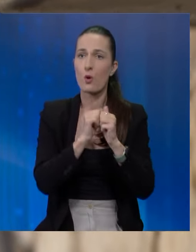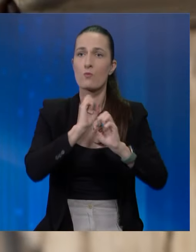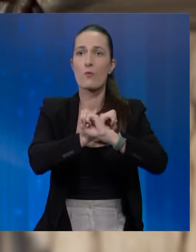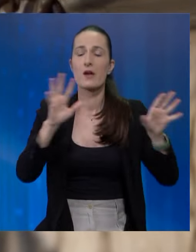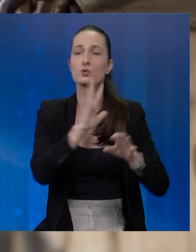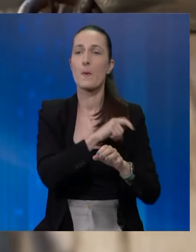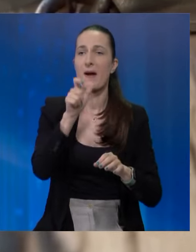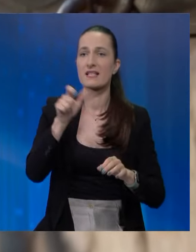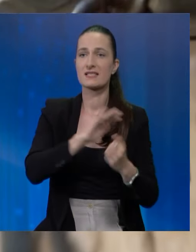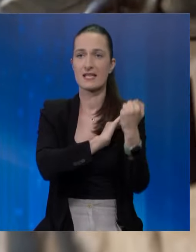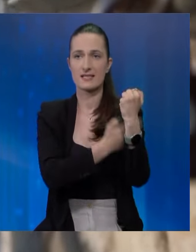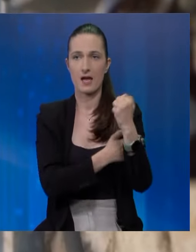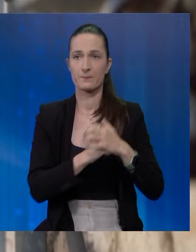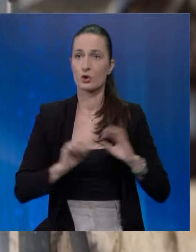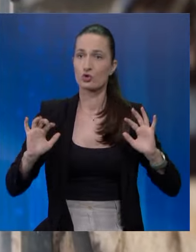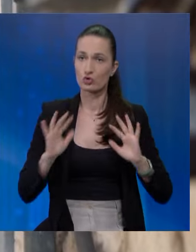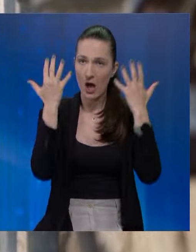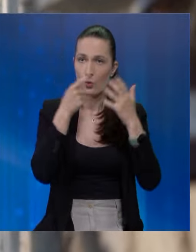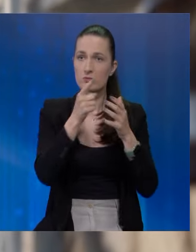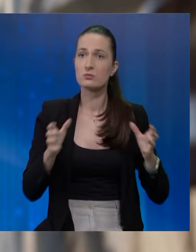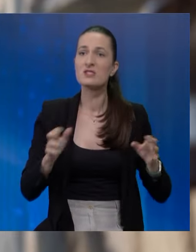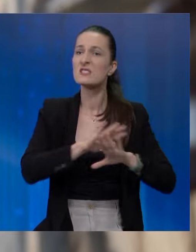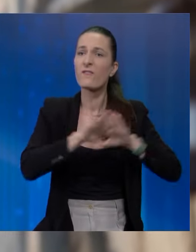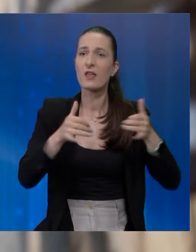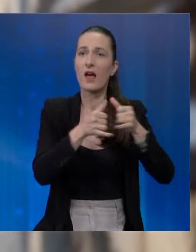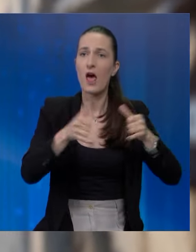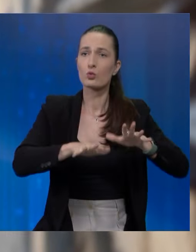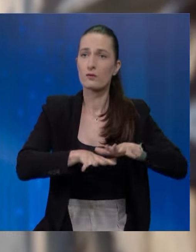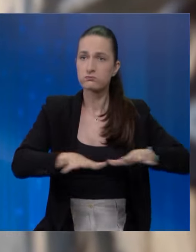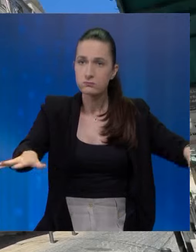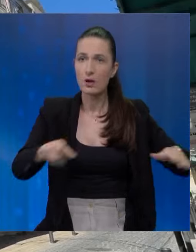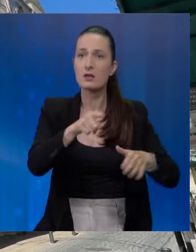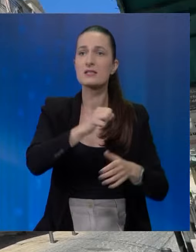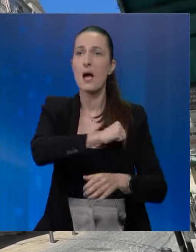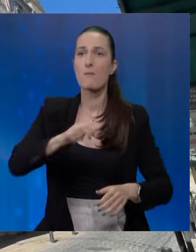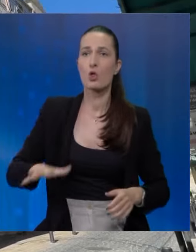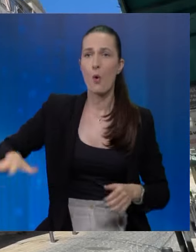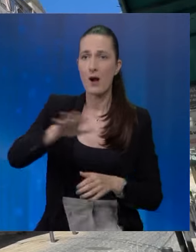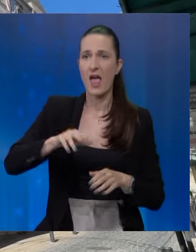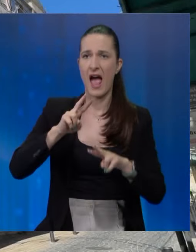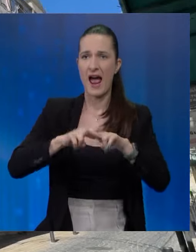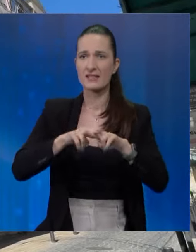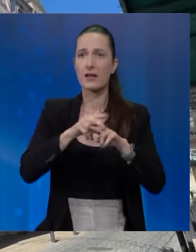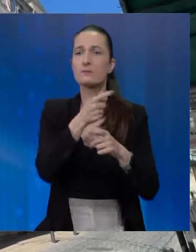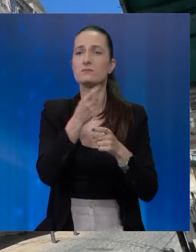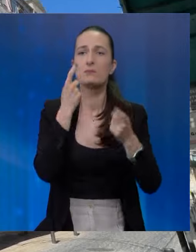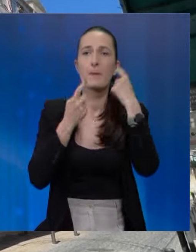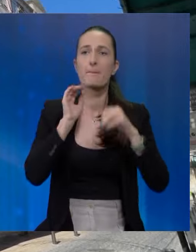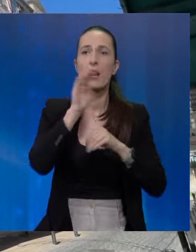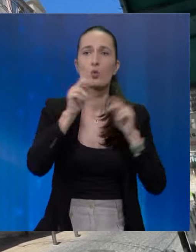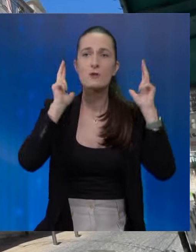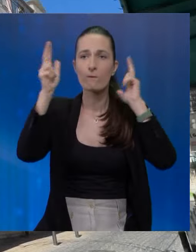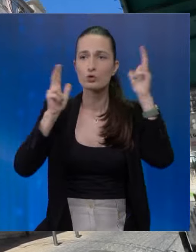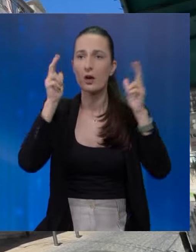objavile su palestinske snage. Štrajkom su obuhvaćeni svi gradovi i mjesta na zapadnoj obali, a Hanije je oplakivan preko zvučnika u mnogim